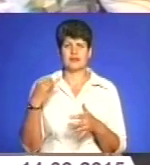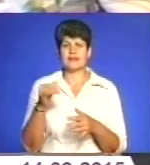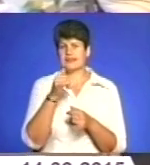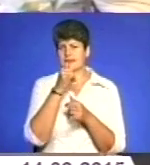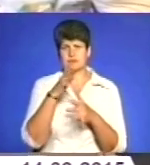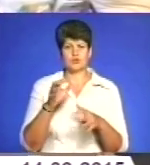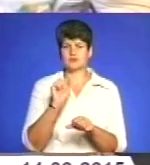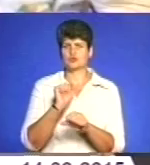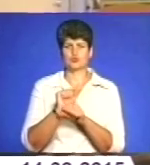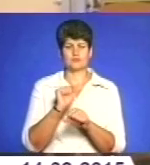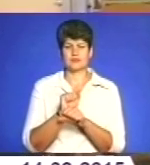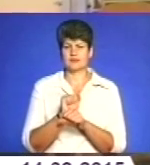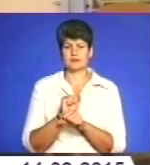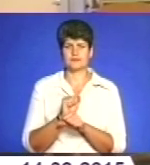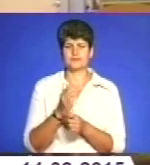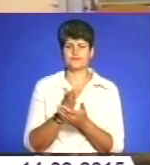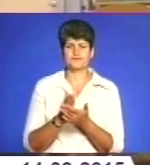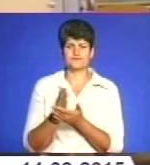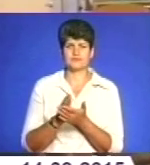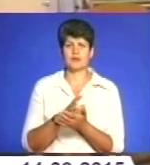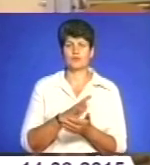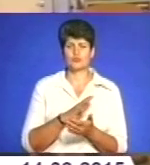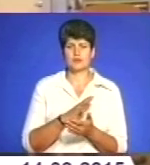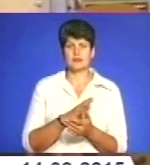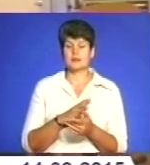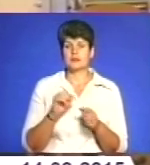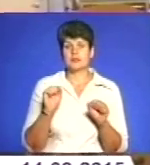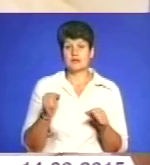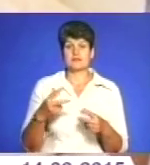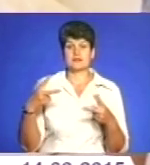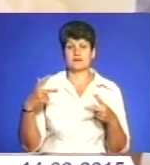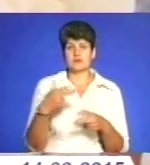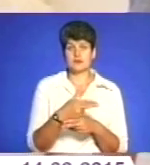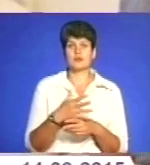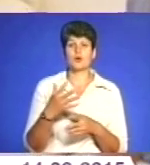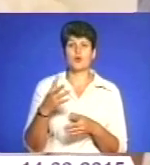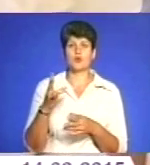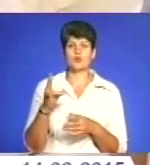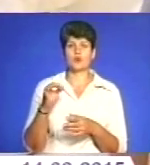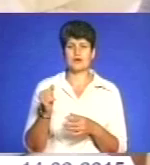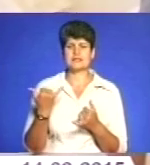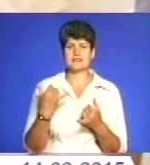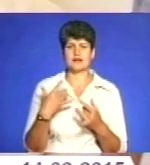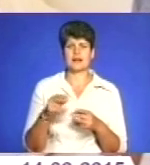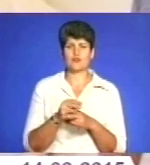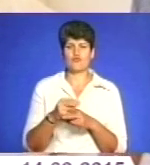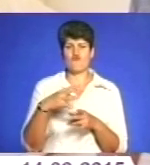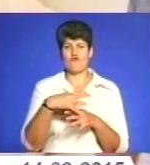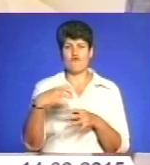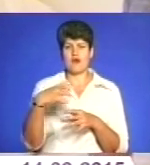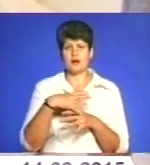змогли зупинити кілька операцій. Була загроза ампутації ноги. Нині його лікують методом вакуумної терапії.